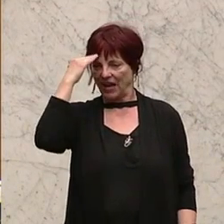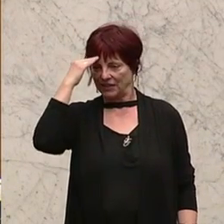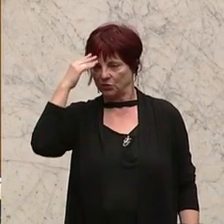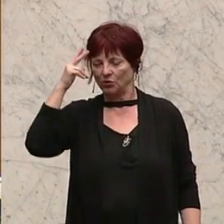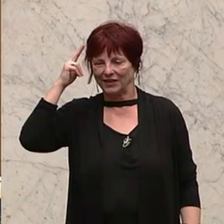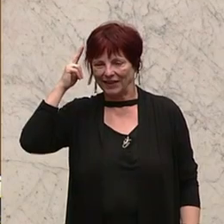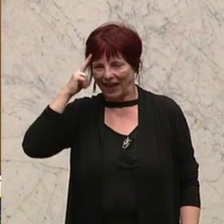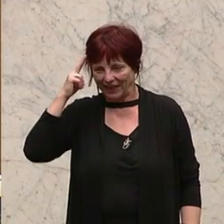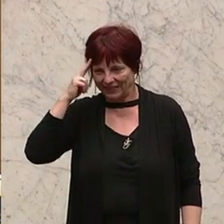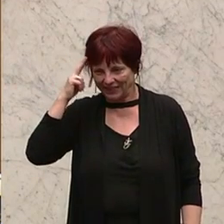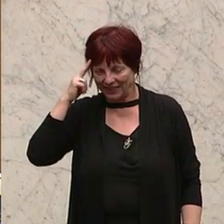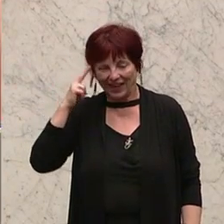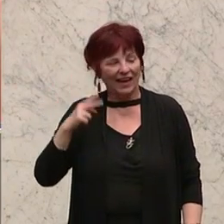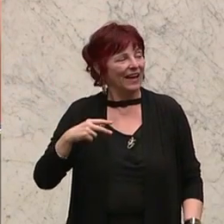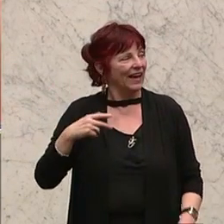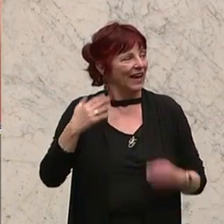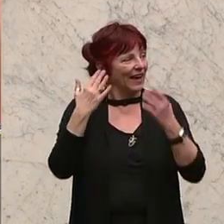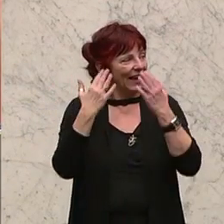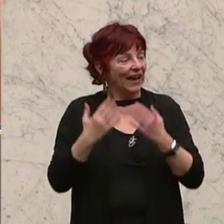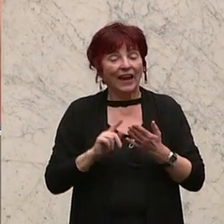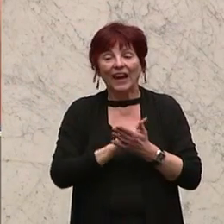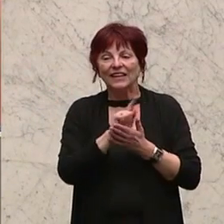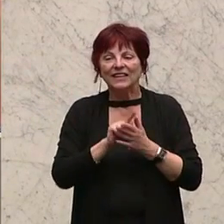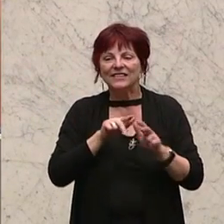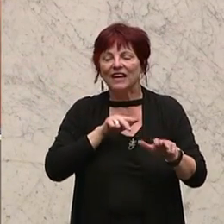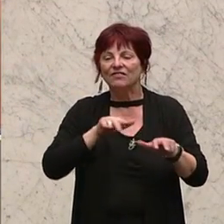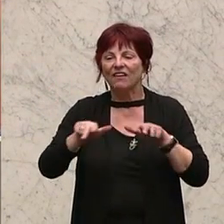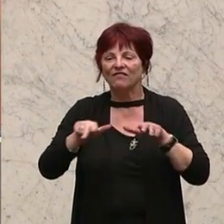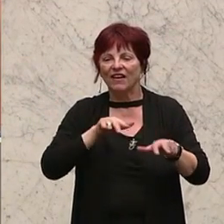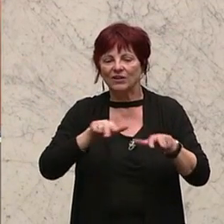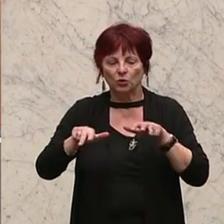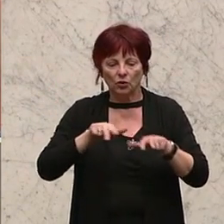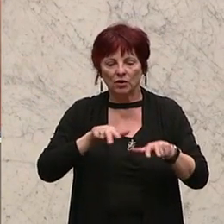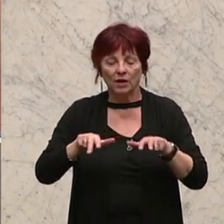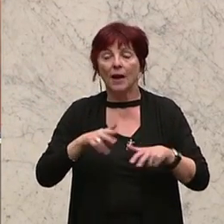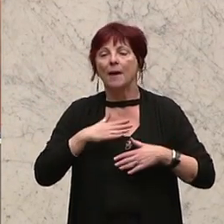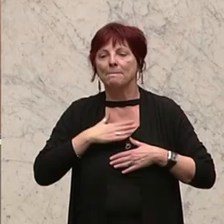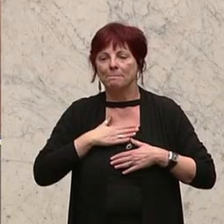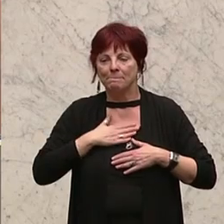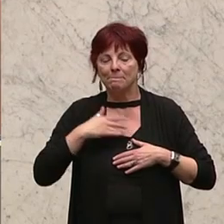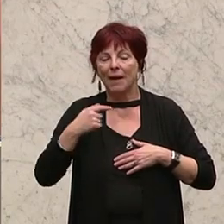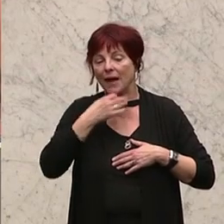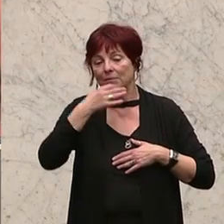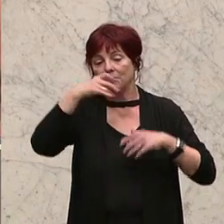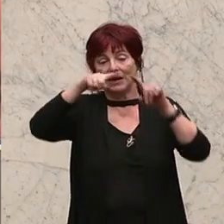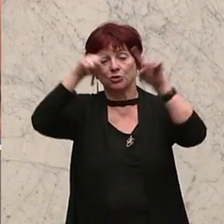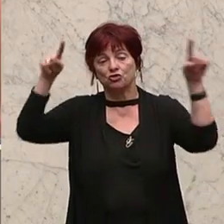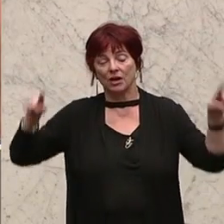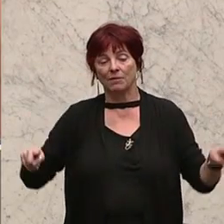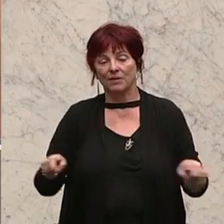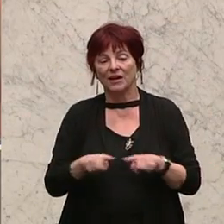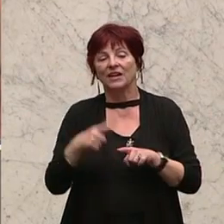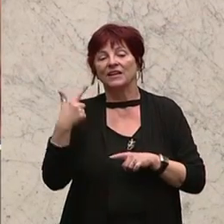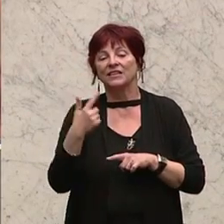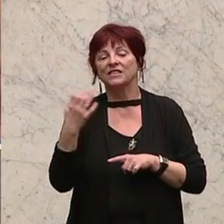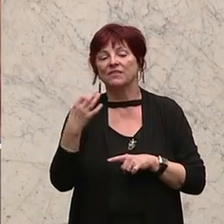haben wir hier die Redezeitverwaltung auf dem Bildschirm. Und auf der Redezeitverwaltung meines Bildschirms waren diese